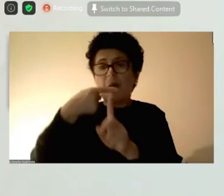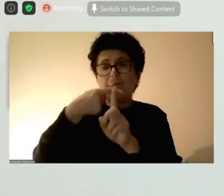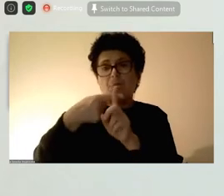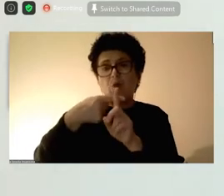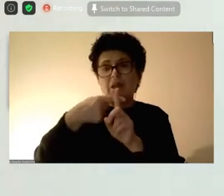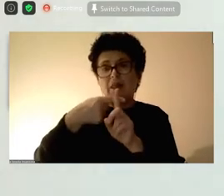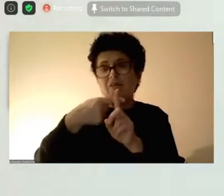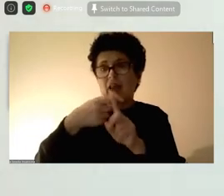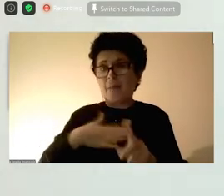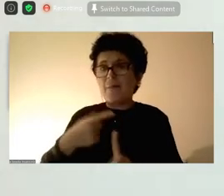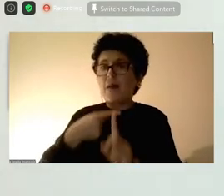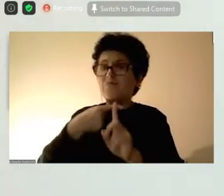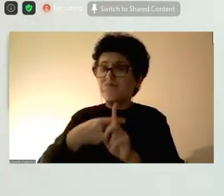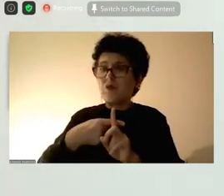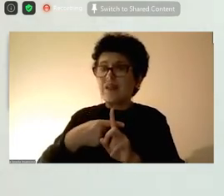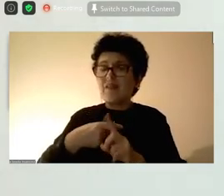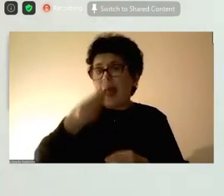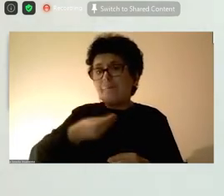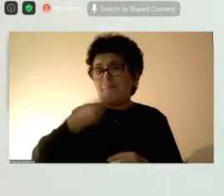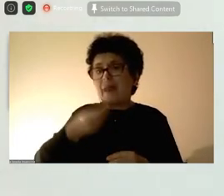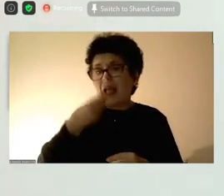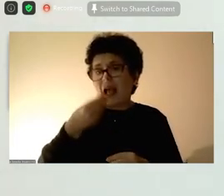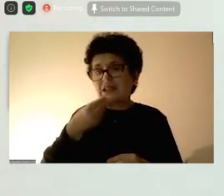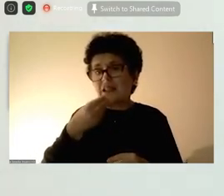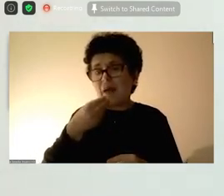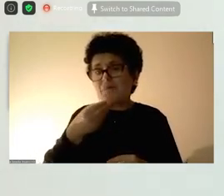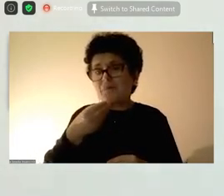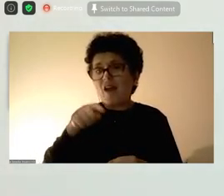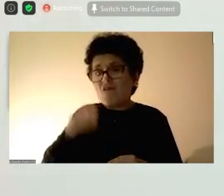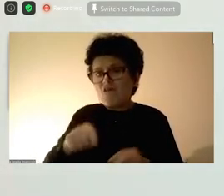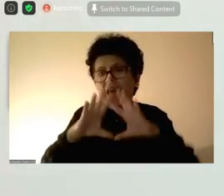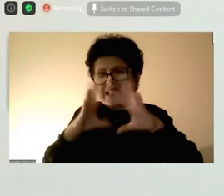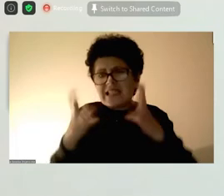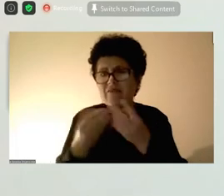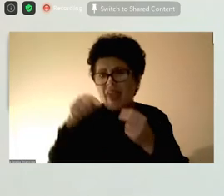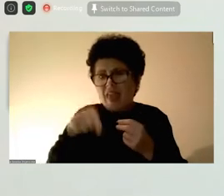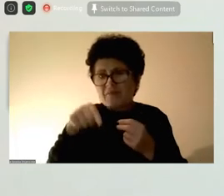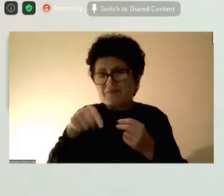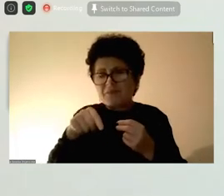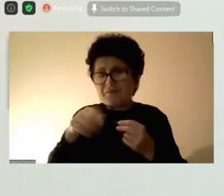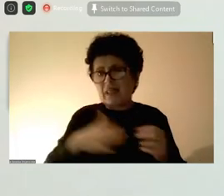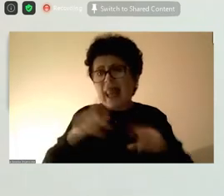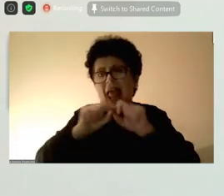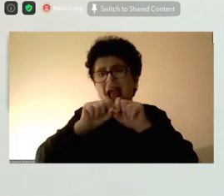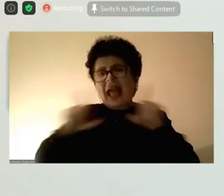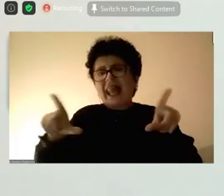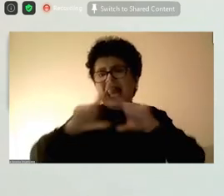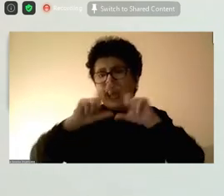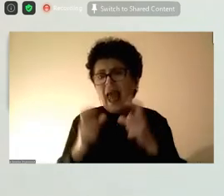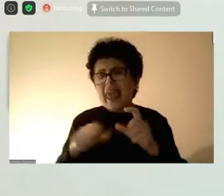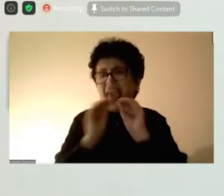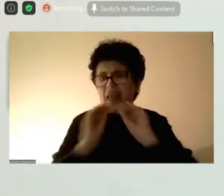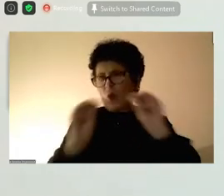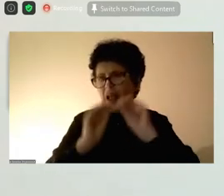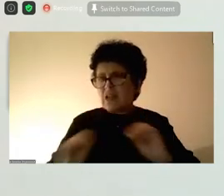приказна во всето тоа. Тоа е што ние на крајот на едукацијите